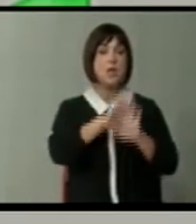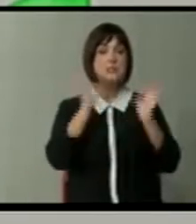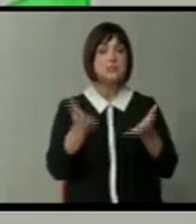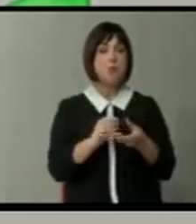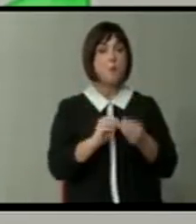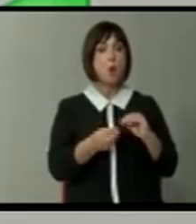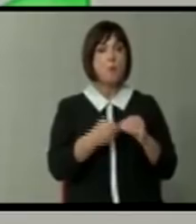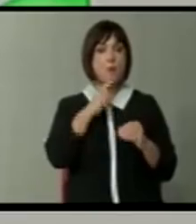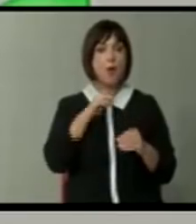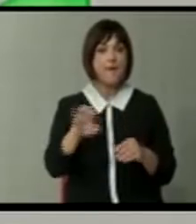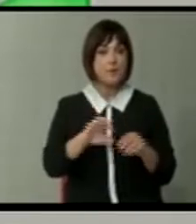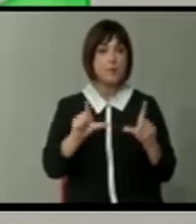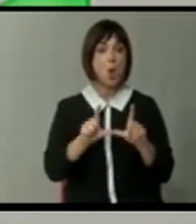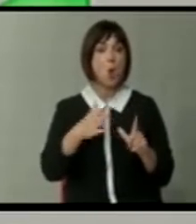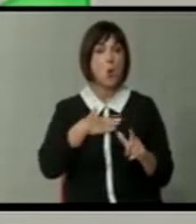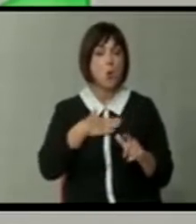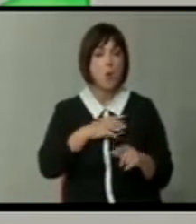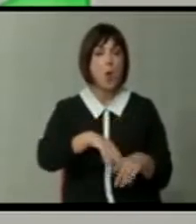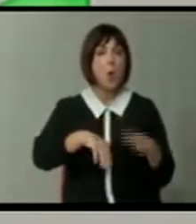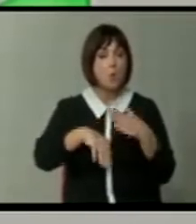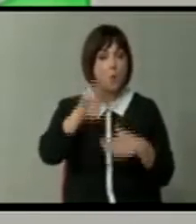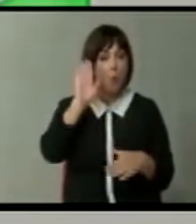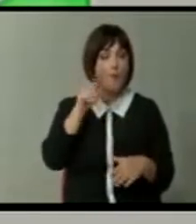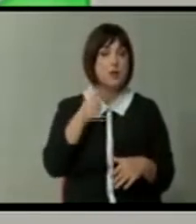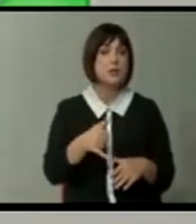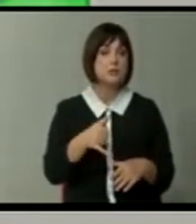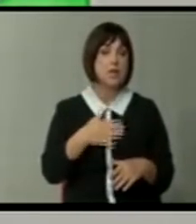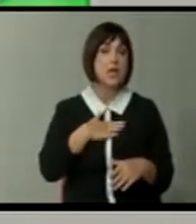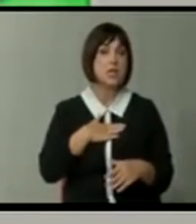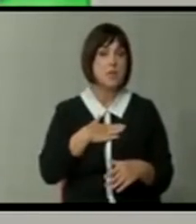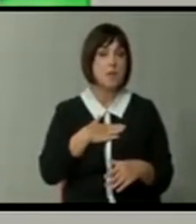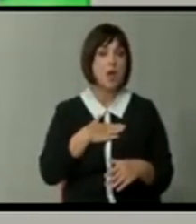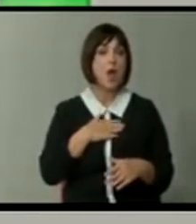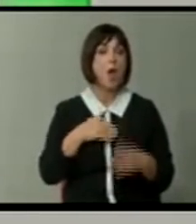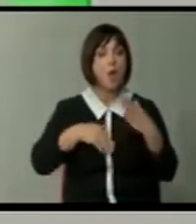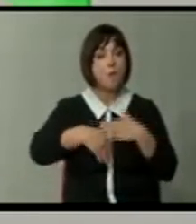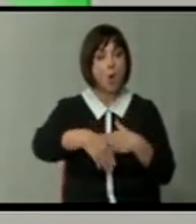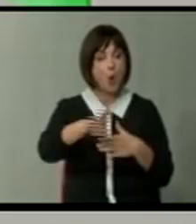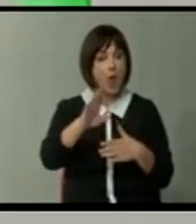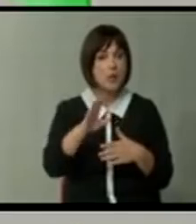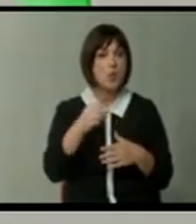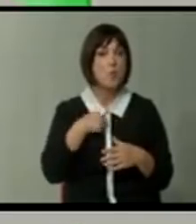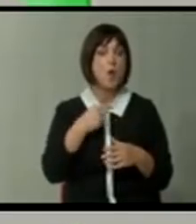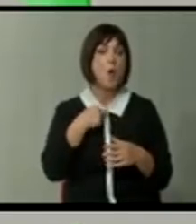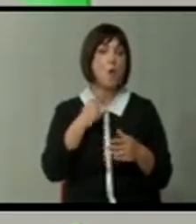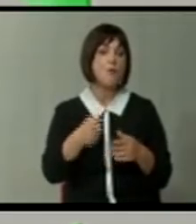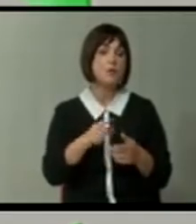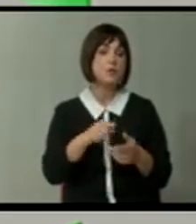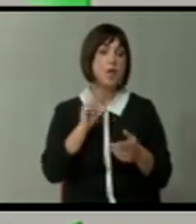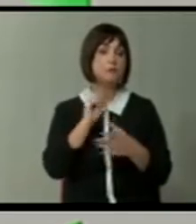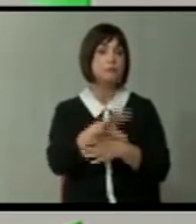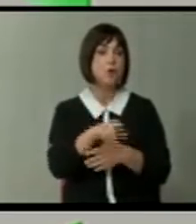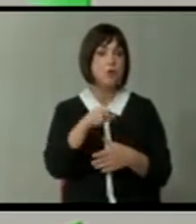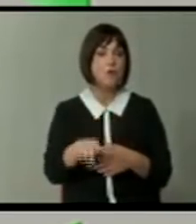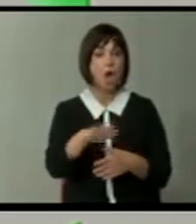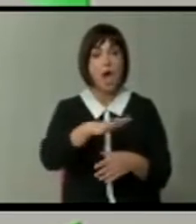проблеми кои Европската Унија ги има, уште повеќе сега, ќе ги има и понатаму. Раѓу, за че тоа се рефлектира